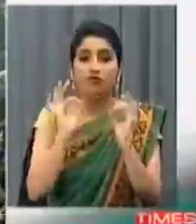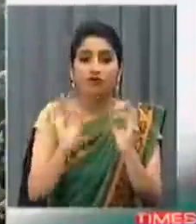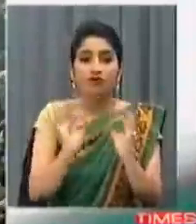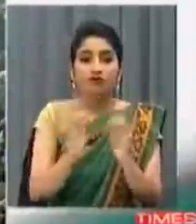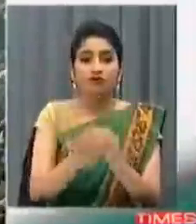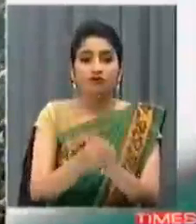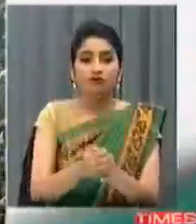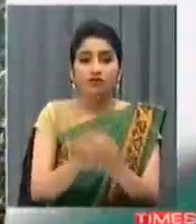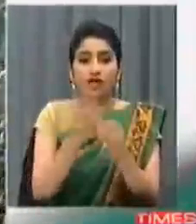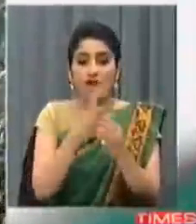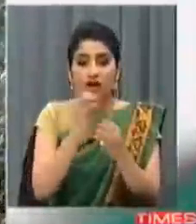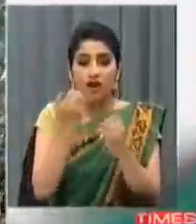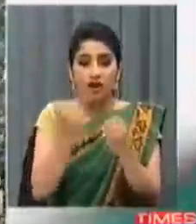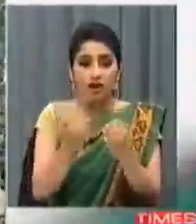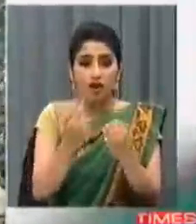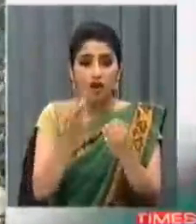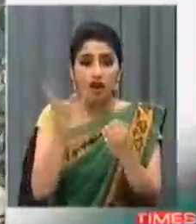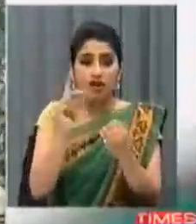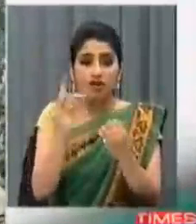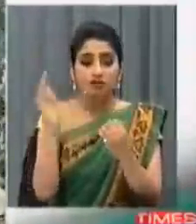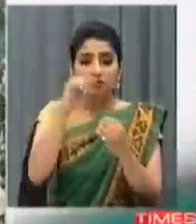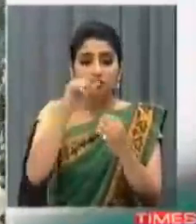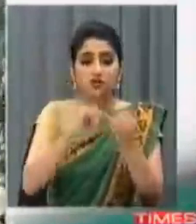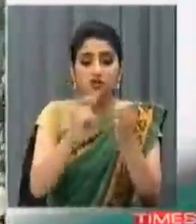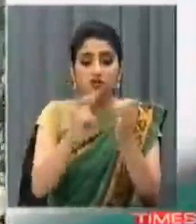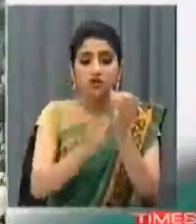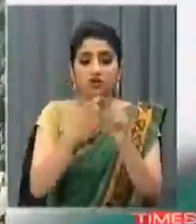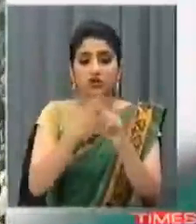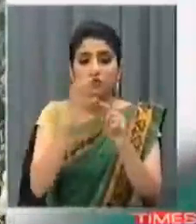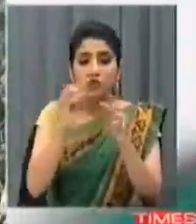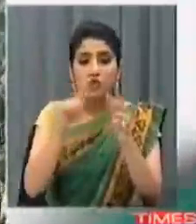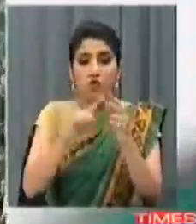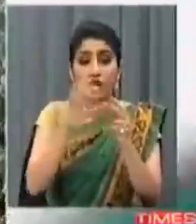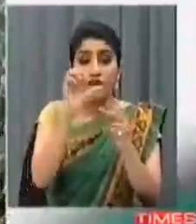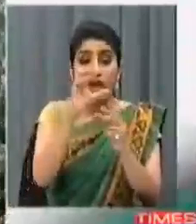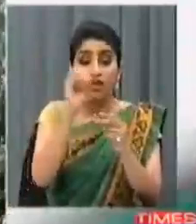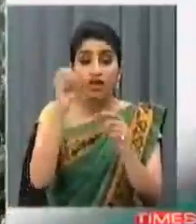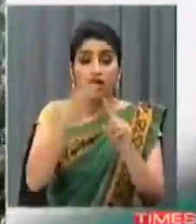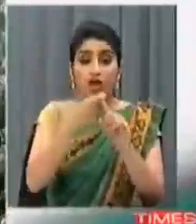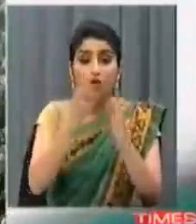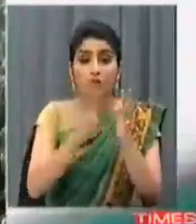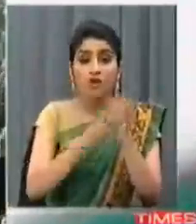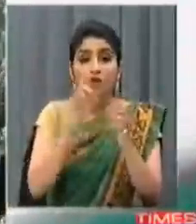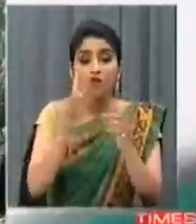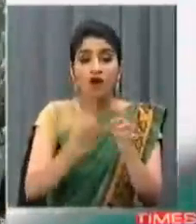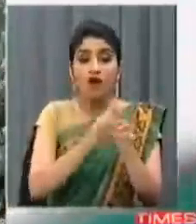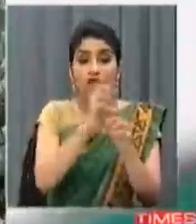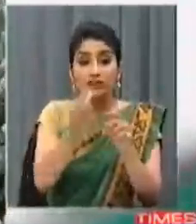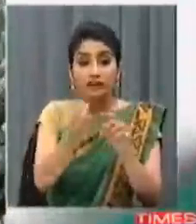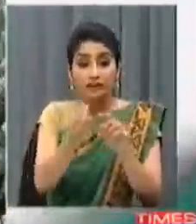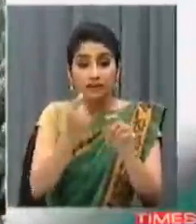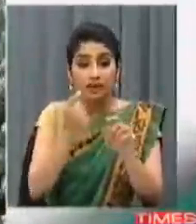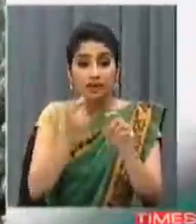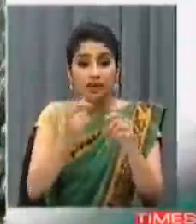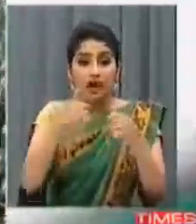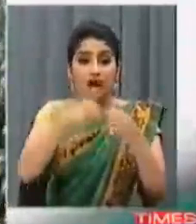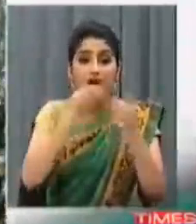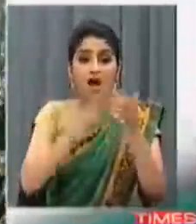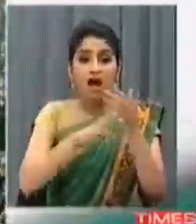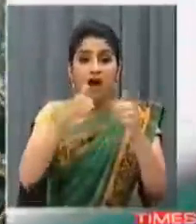एन लोन सुकोई 30 MKI speed 900 km per hour wing commander Aman Midah splitting the sky